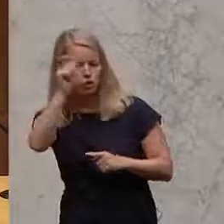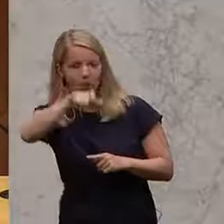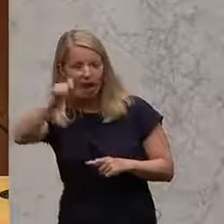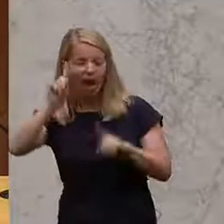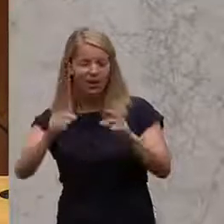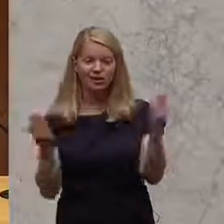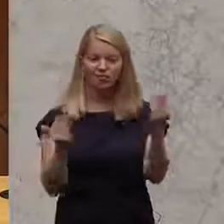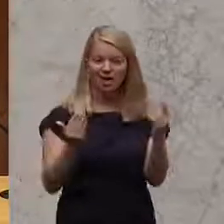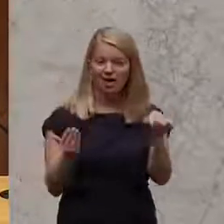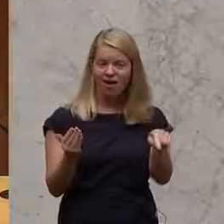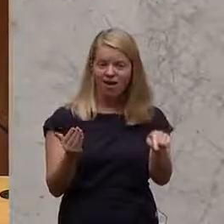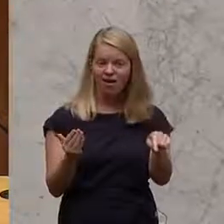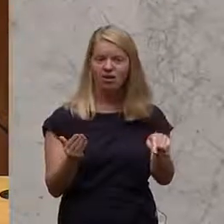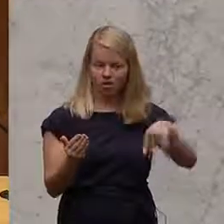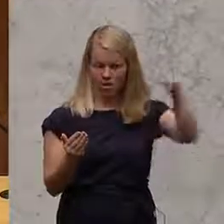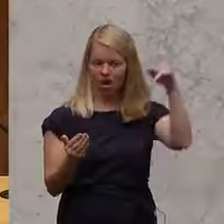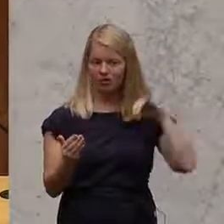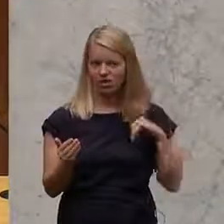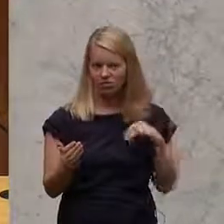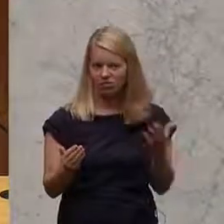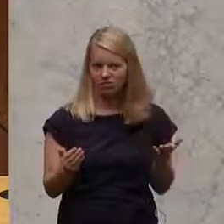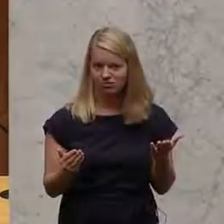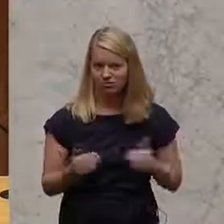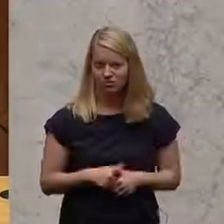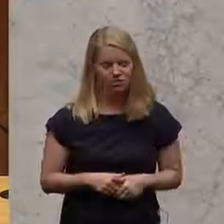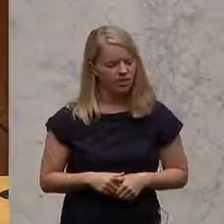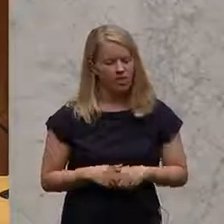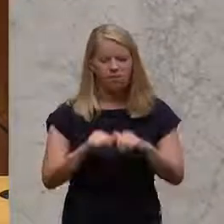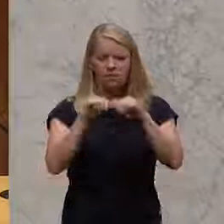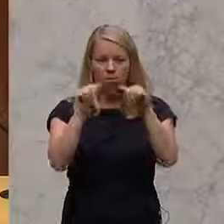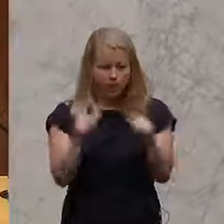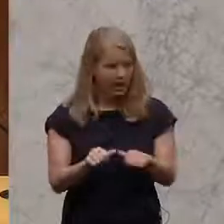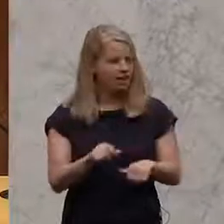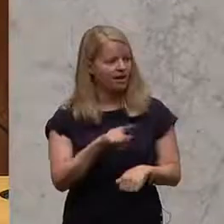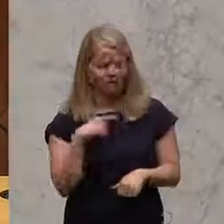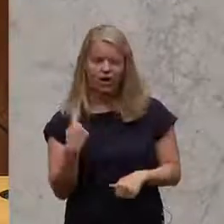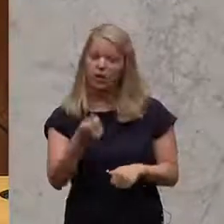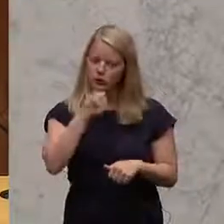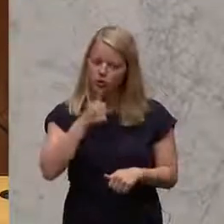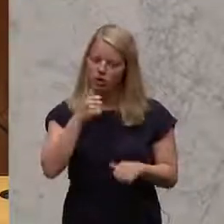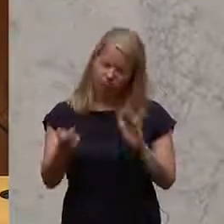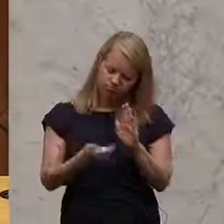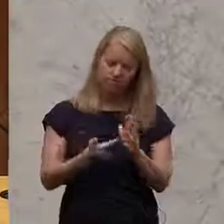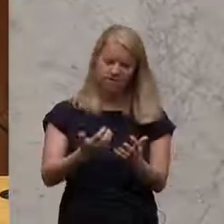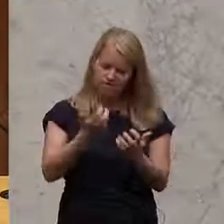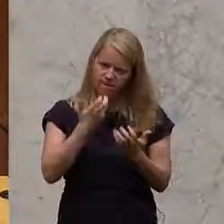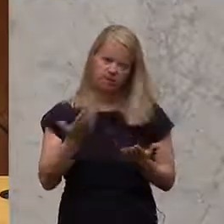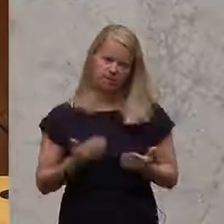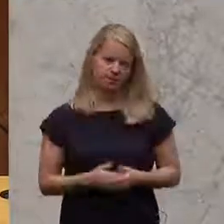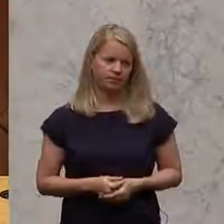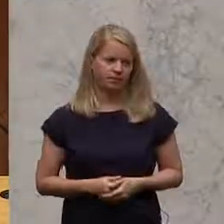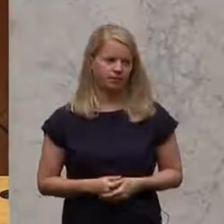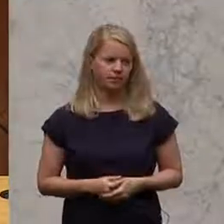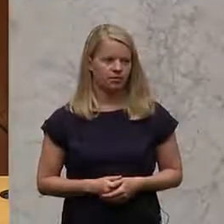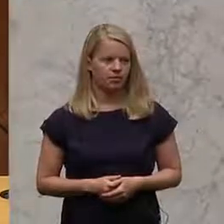als beispielsweise Nordtirol. Mit diesem Modell, das wir Grüne wollen. Also, Südtirol hat